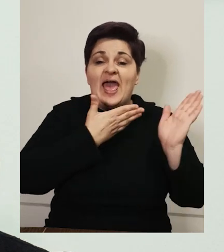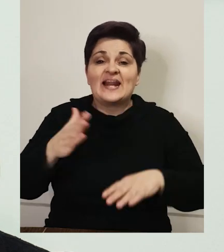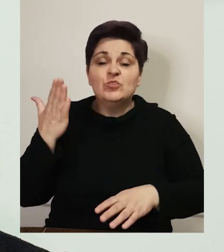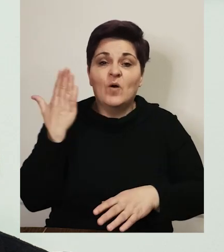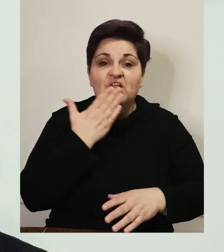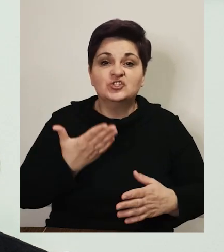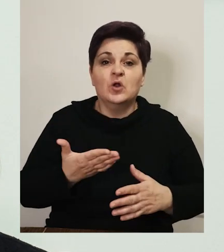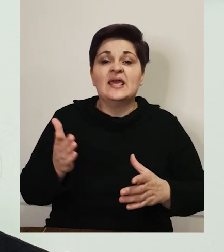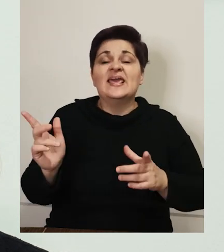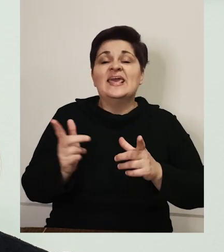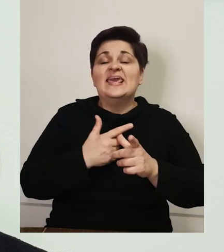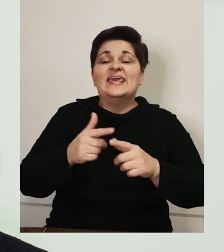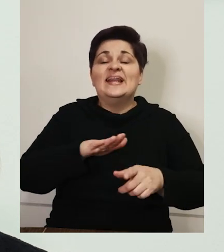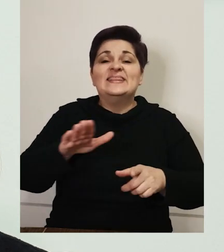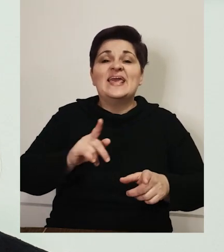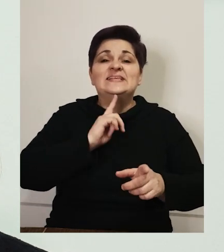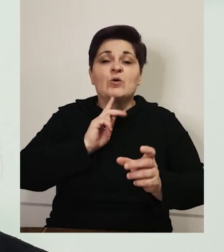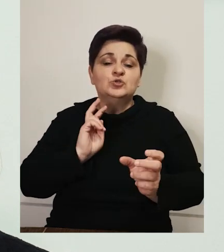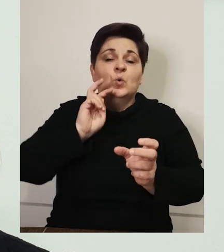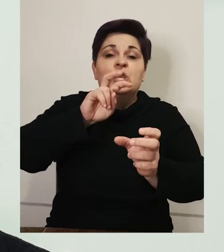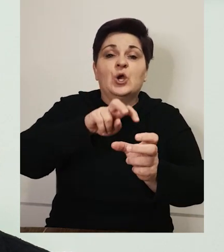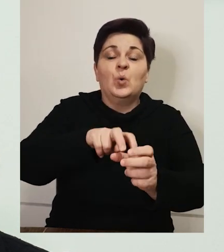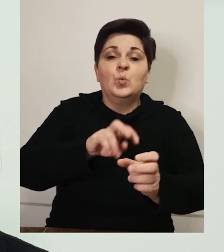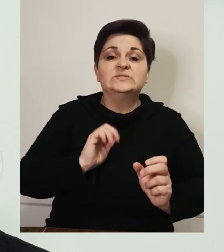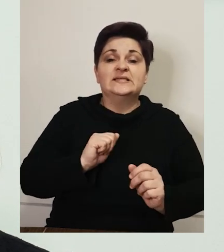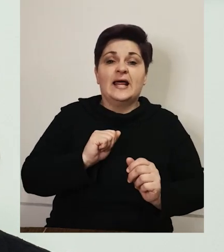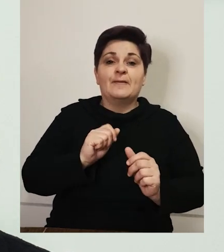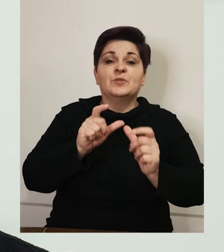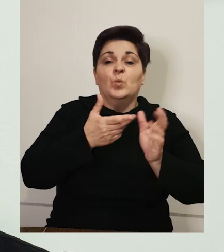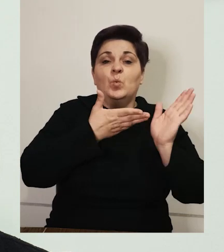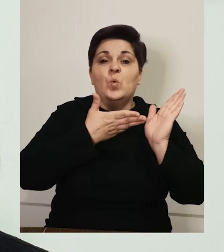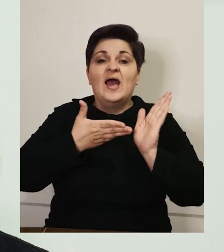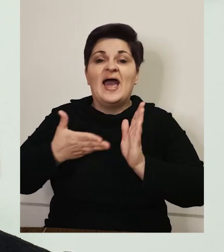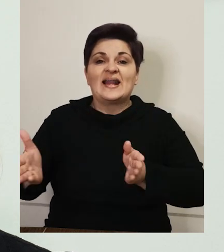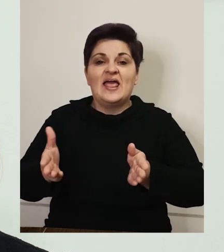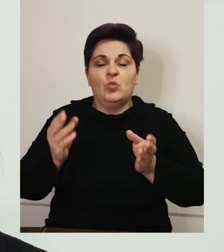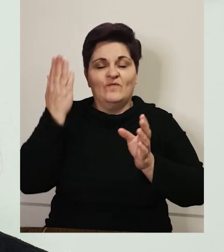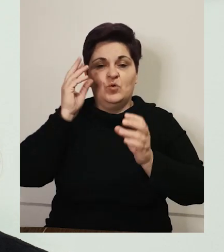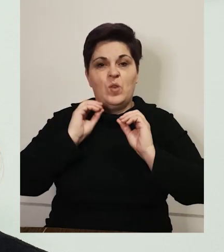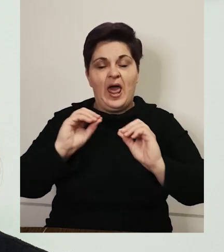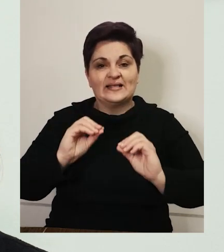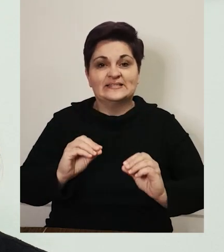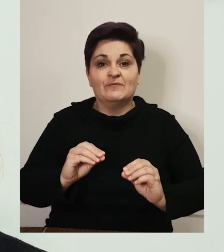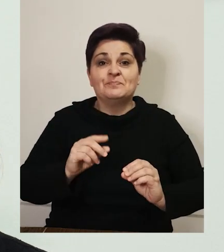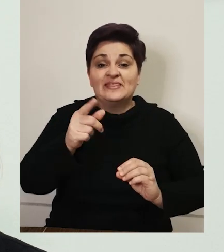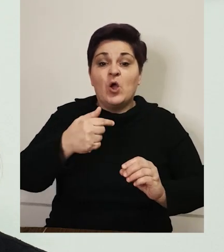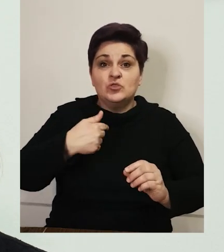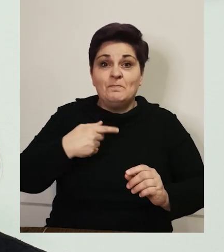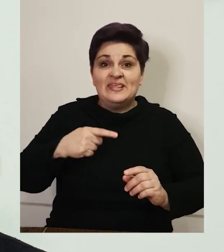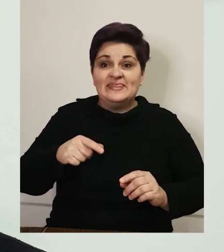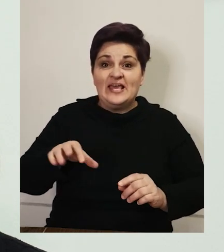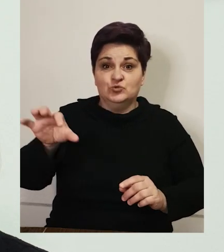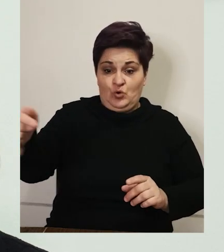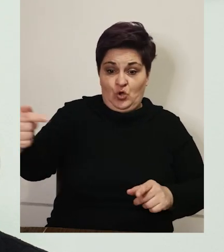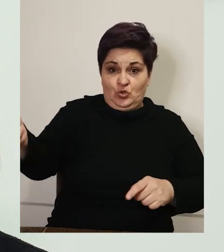osnovne i specijalne škole, redovne škole i djeca koja su inkluzirana u redovnu nastavu.